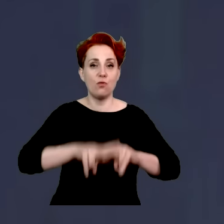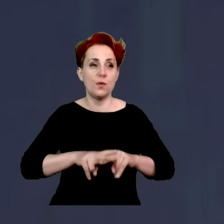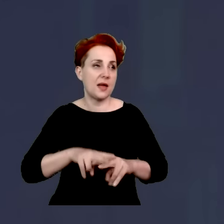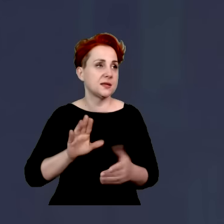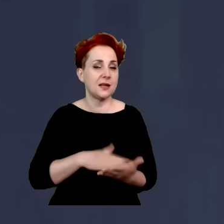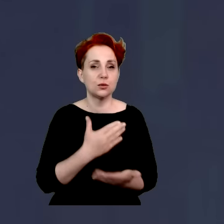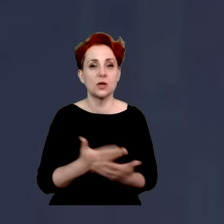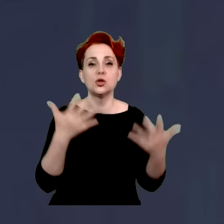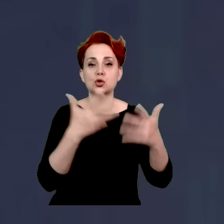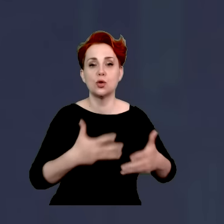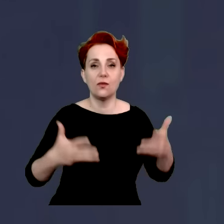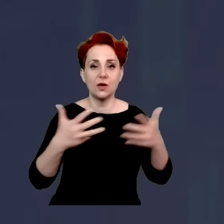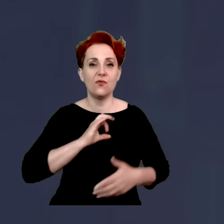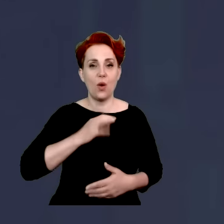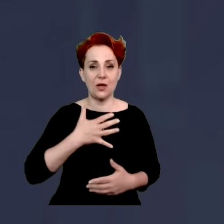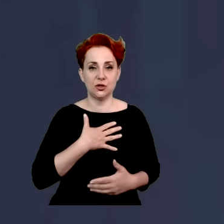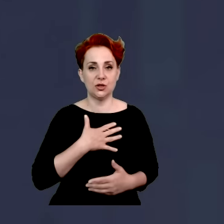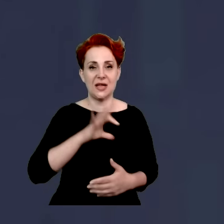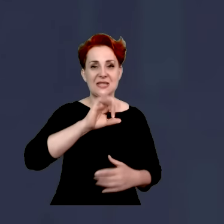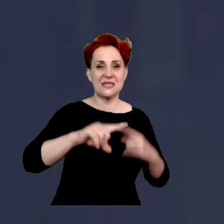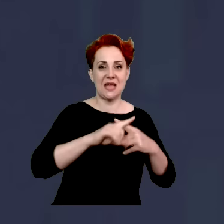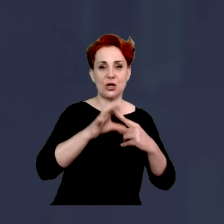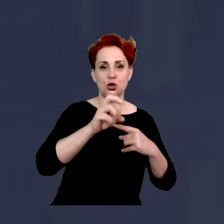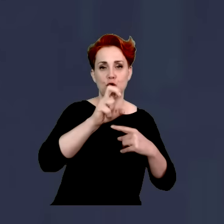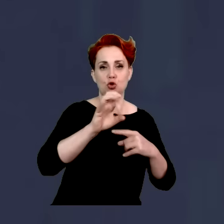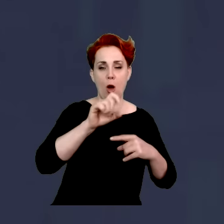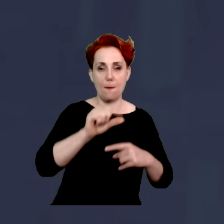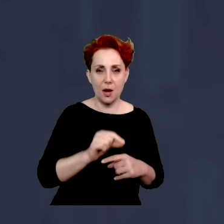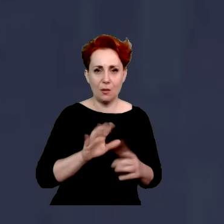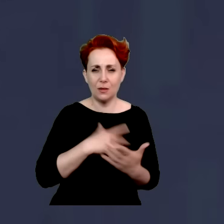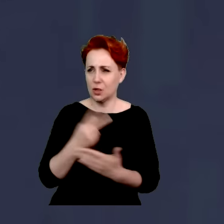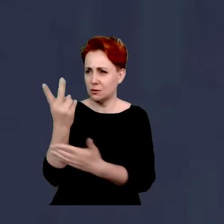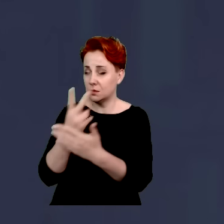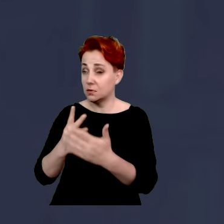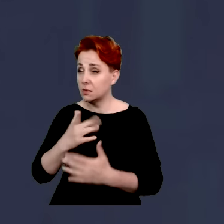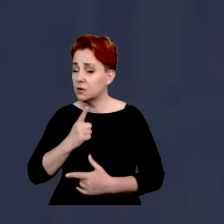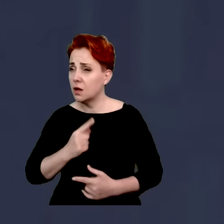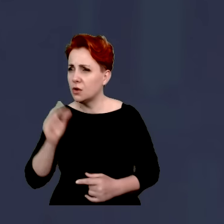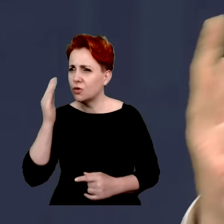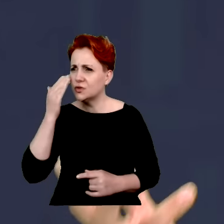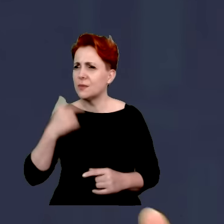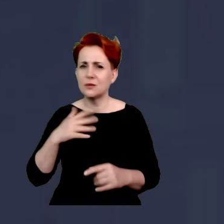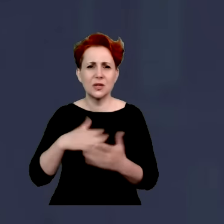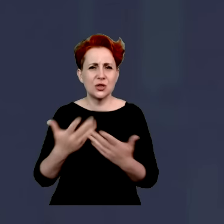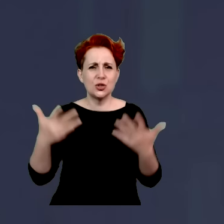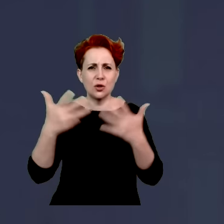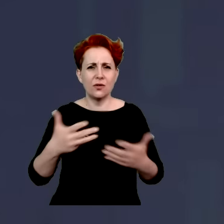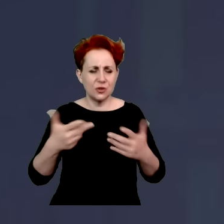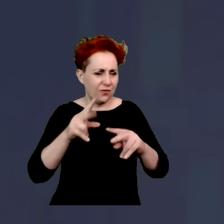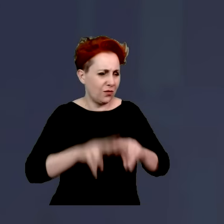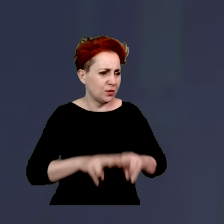Stowarzyszenie Właścicieli Sekszszopów. Albo jak ze zdumieniem przeczytałem się i dowiedziałem, Stowarzyszenie, nie wiem, jakichś Fundacja